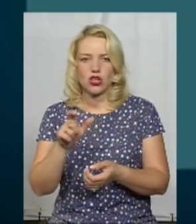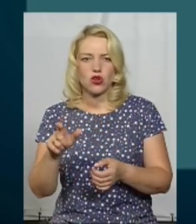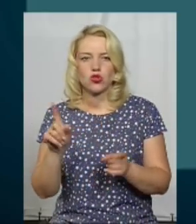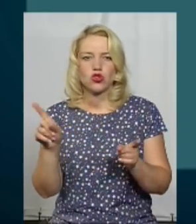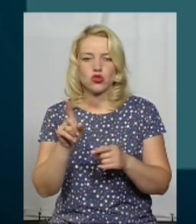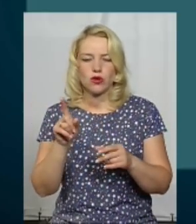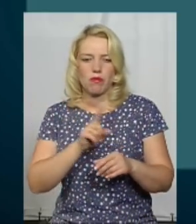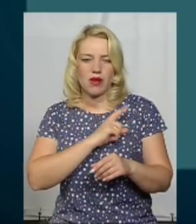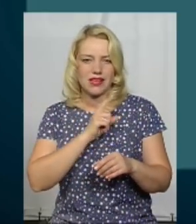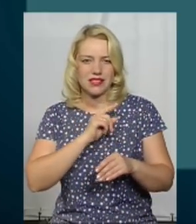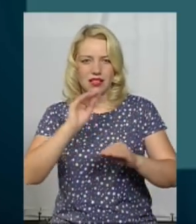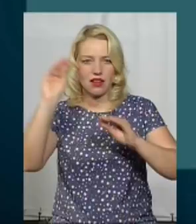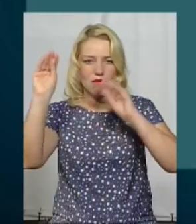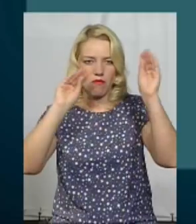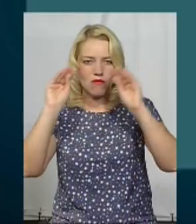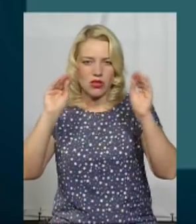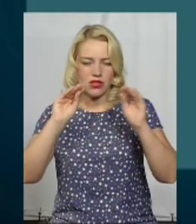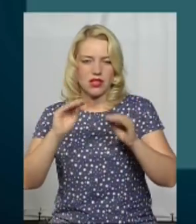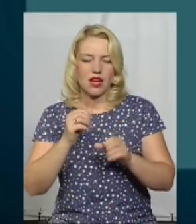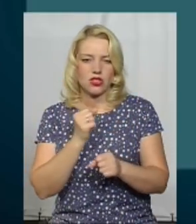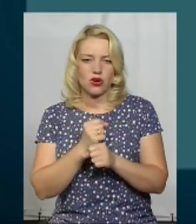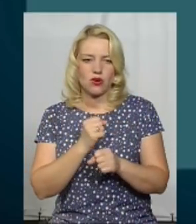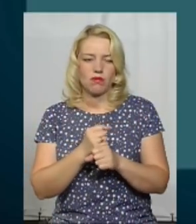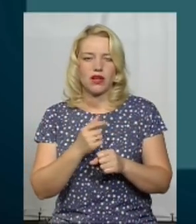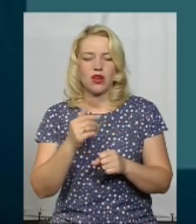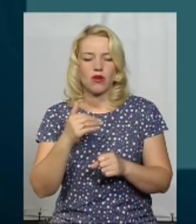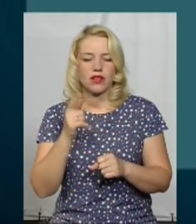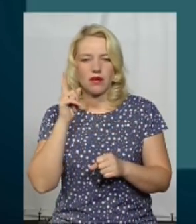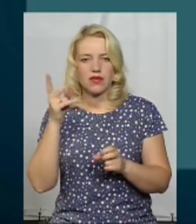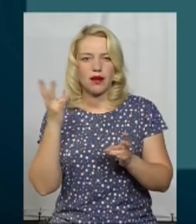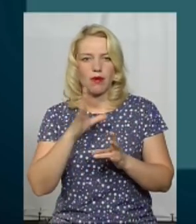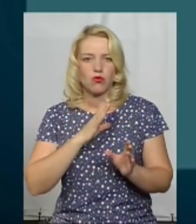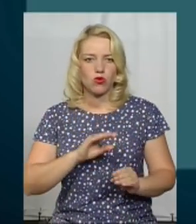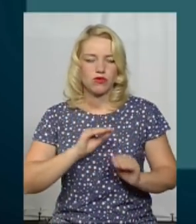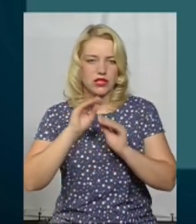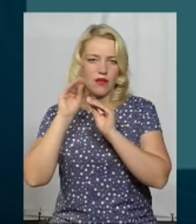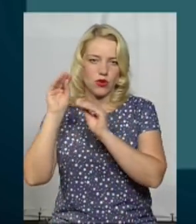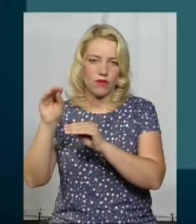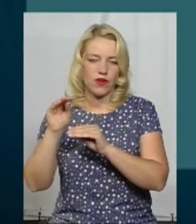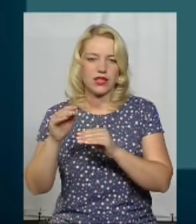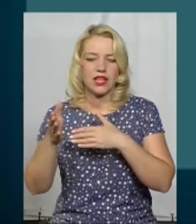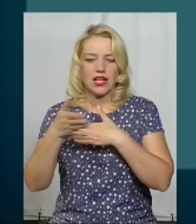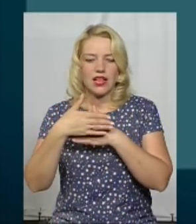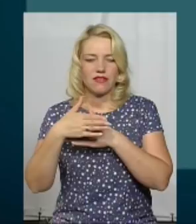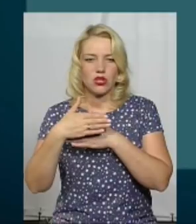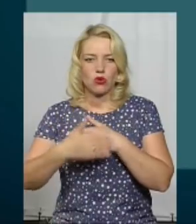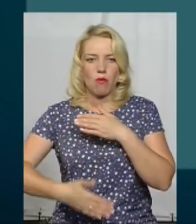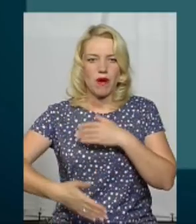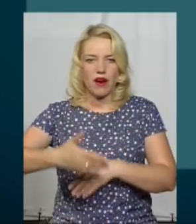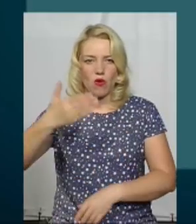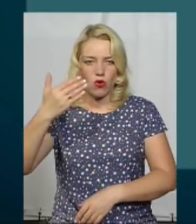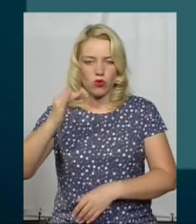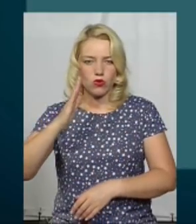сигналізації, це помонтажу системи оповіщення. Там потрібно було встановити двірну перегородку в коридорі,